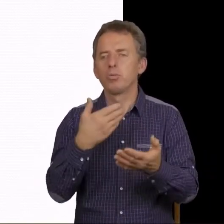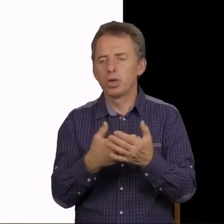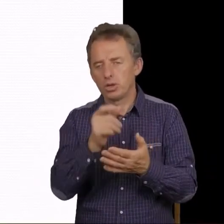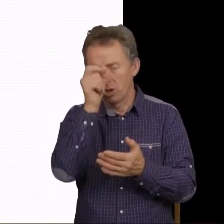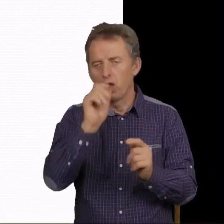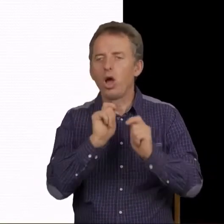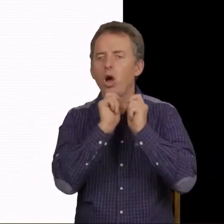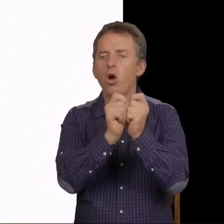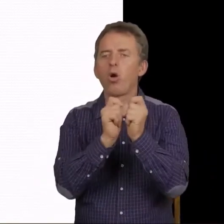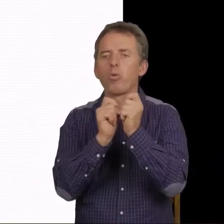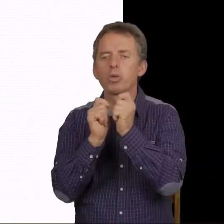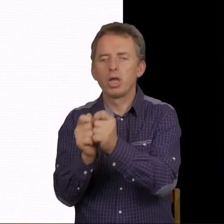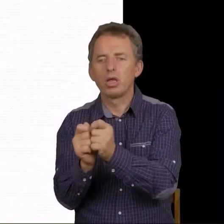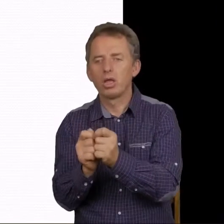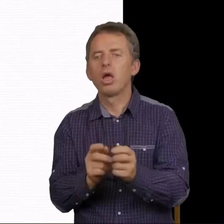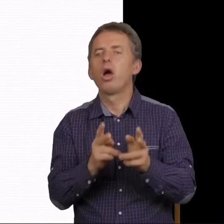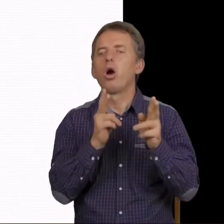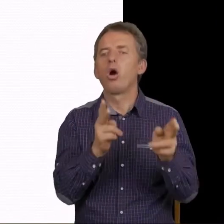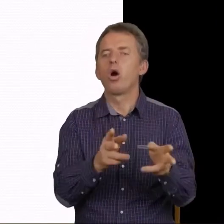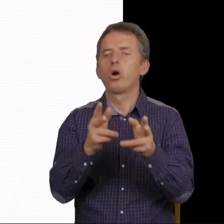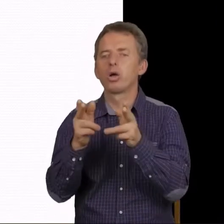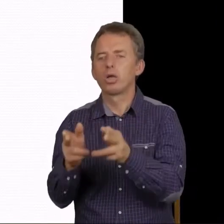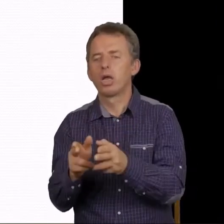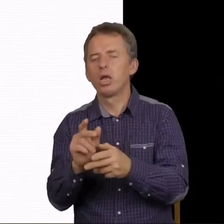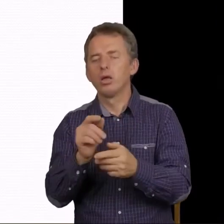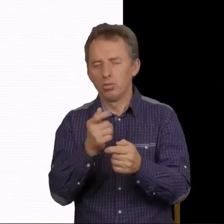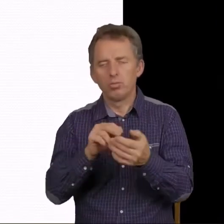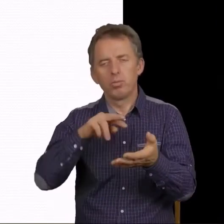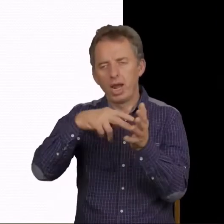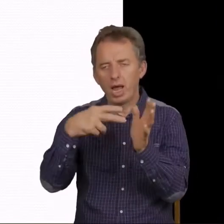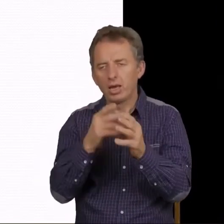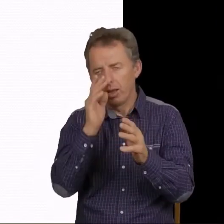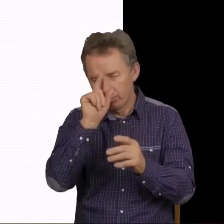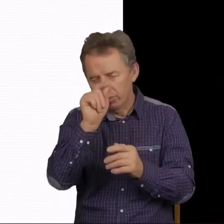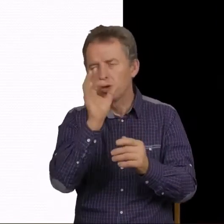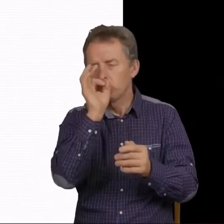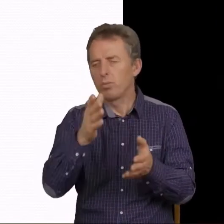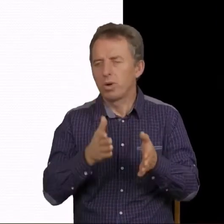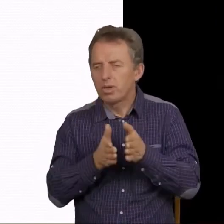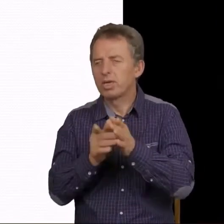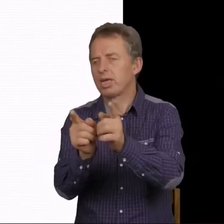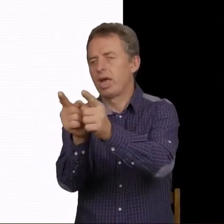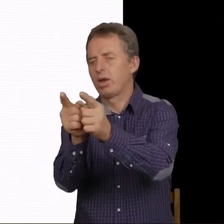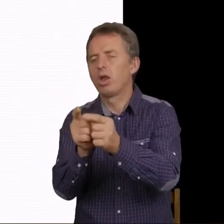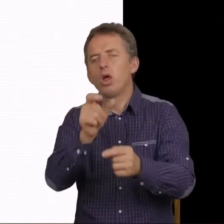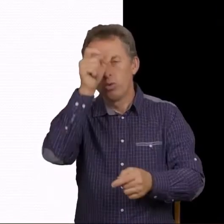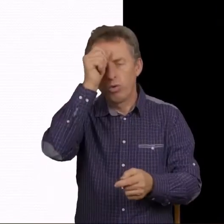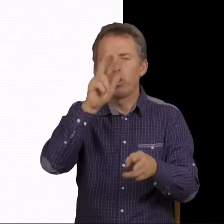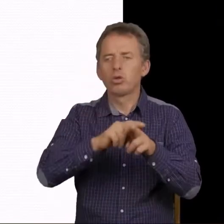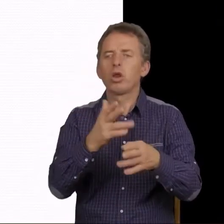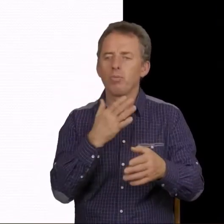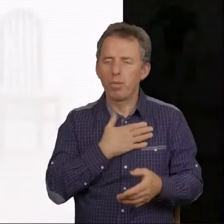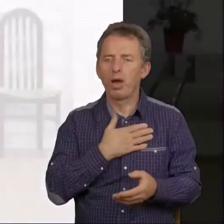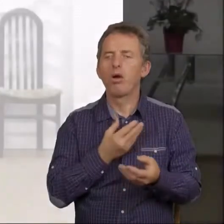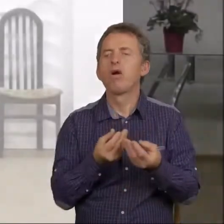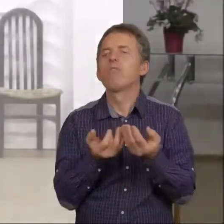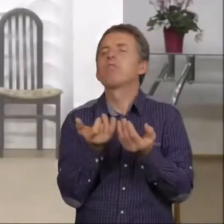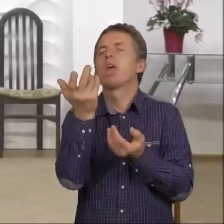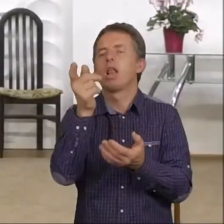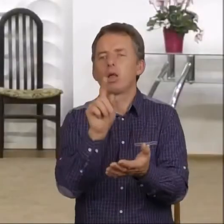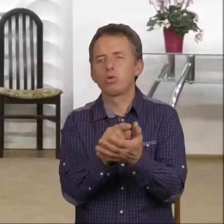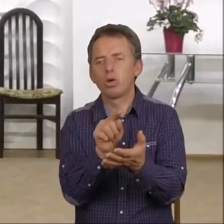obdarzony określonymi predyspozycjami w tym kierunku. Przecież człowiek, który miał wiele sukcesów.